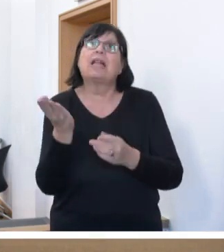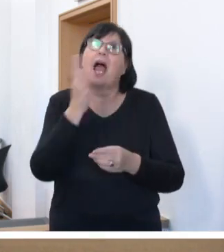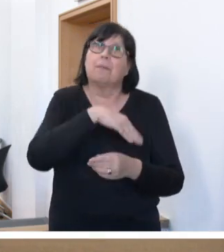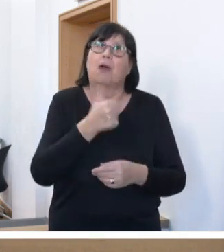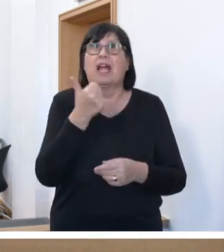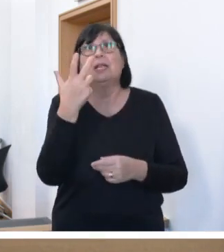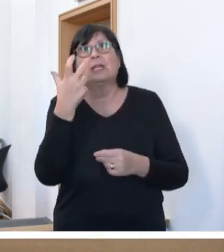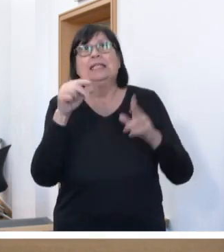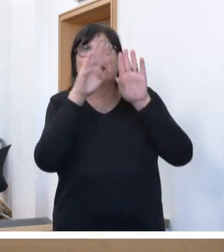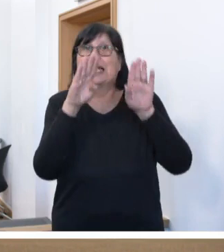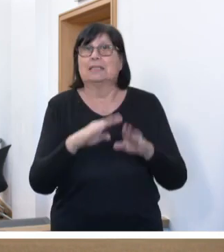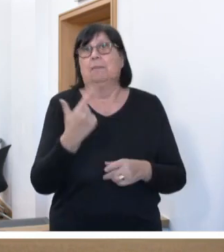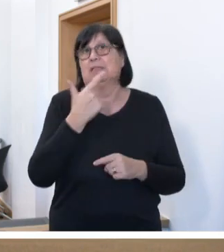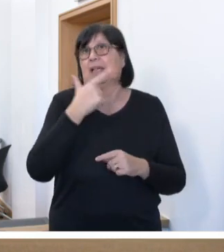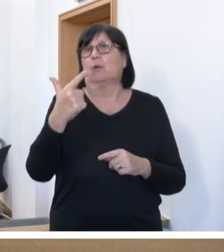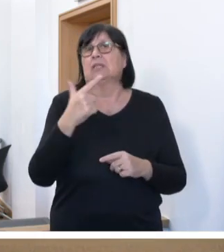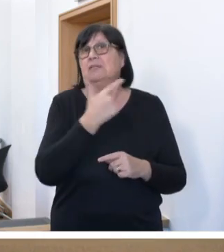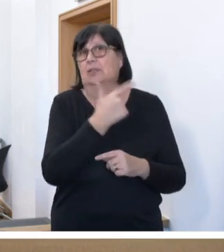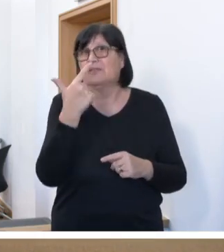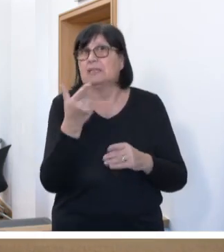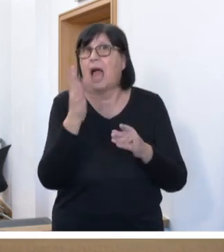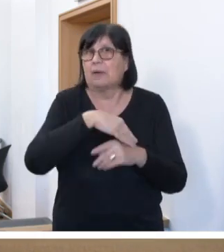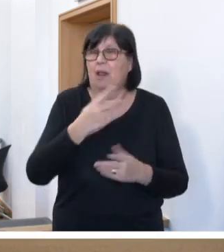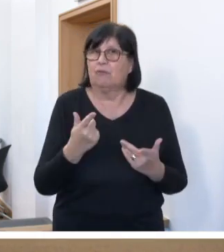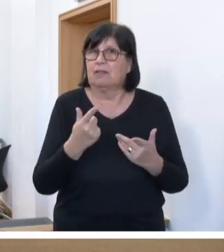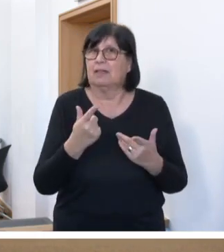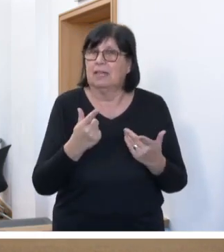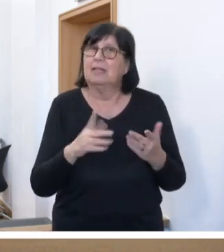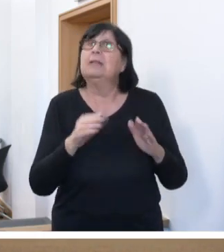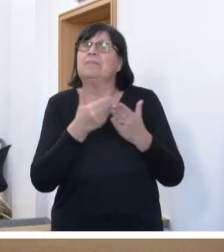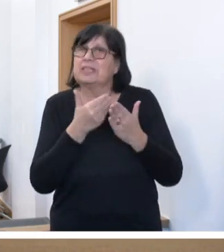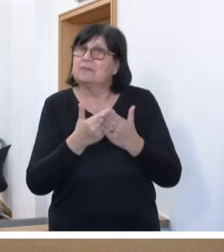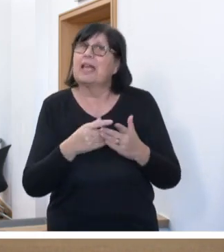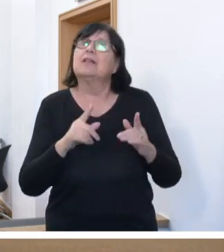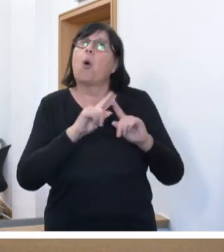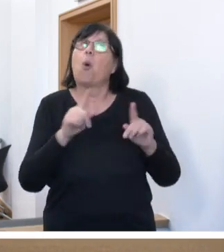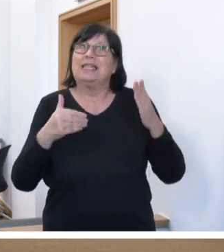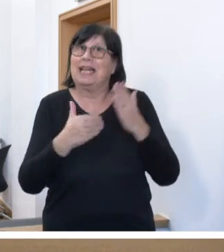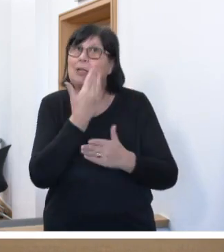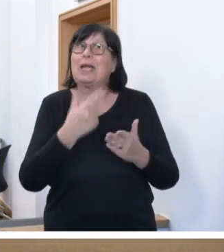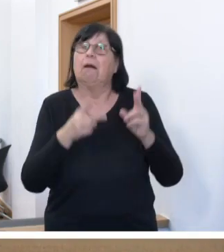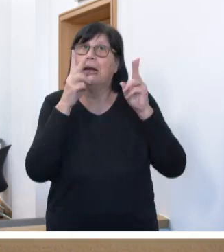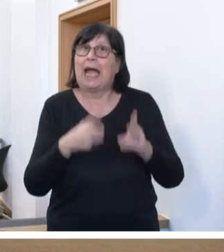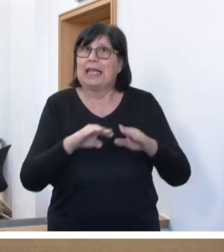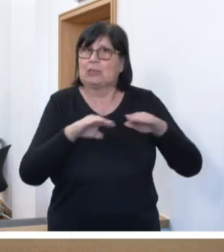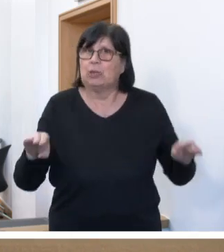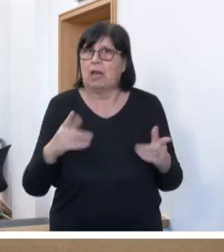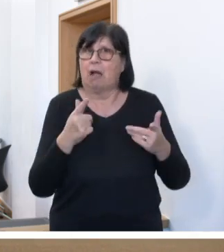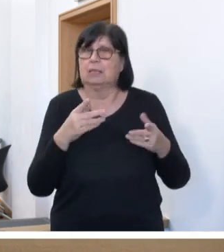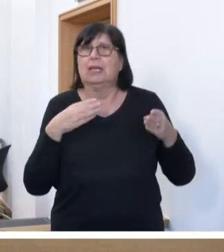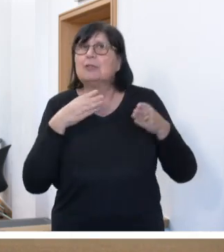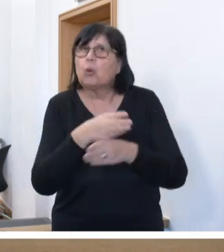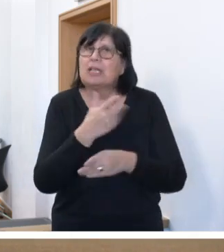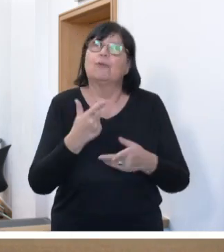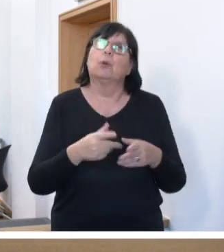.12.2022 außer Kraft getreten war und somit ohne neue Rechtsgrundlage die Durchführung